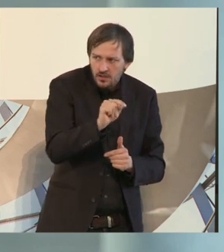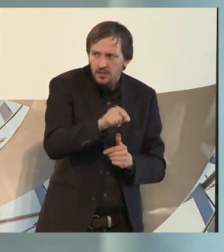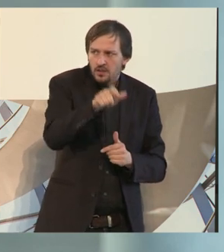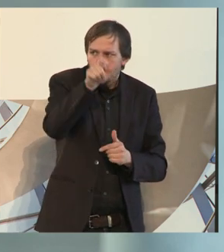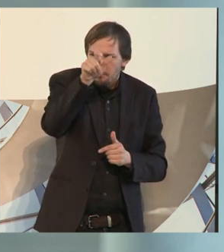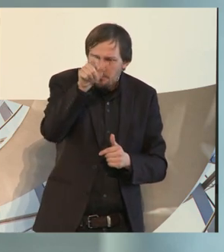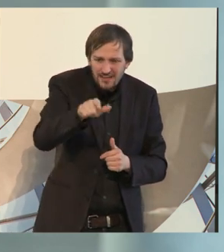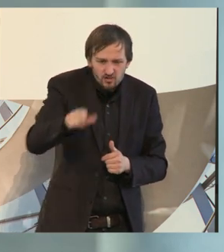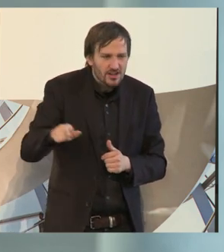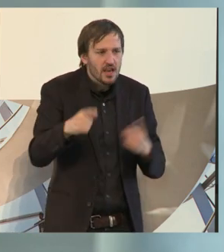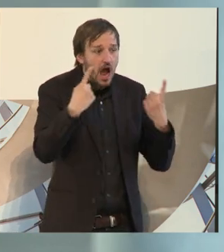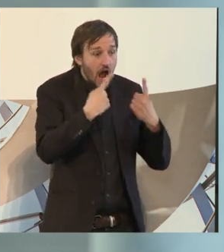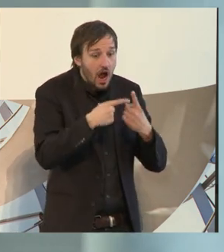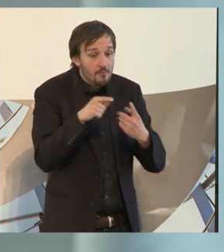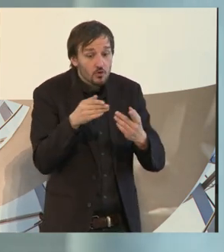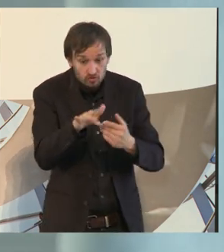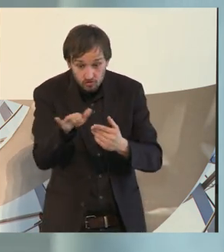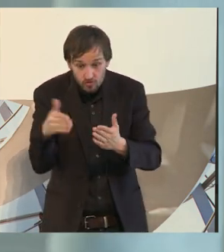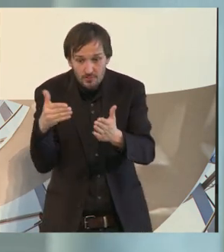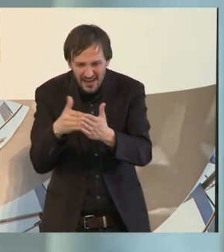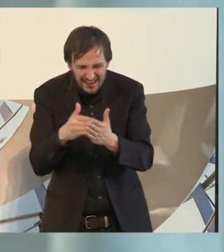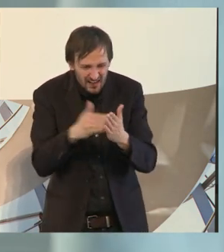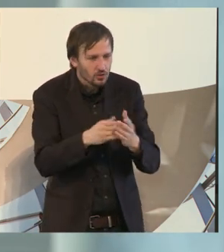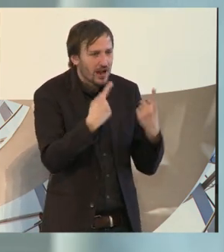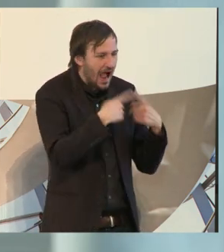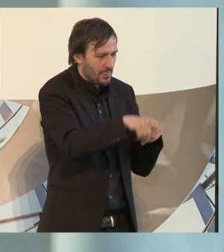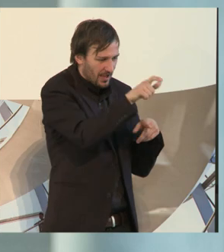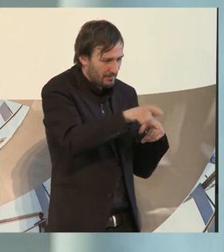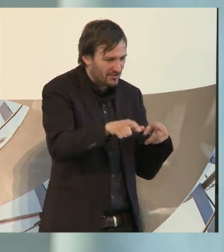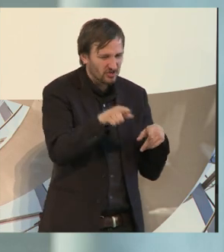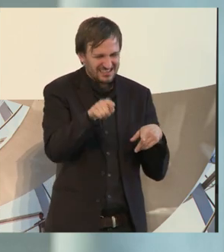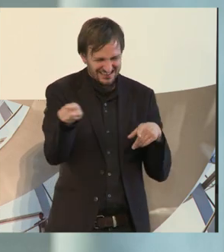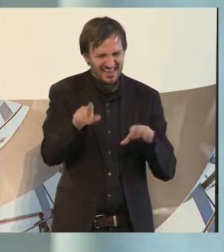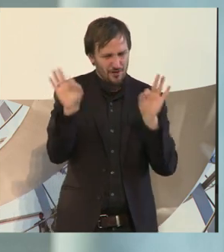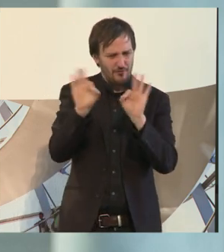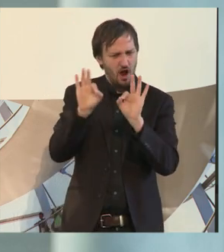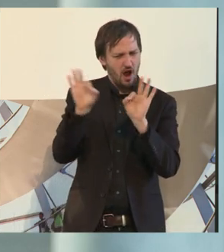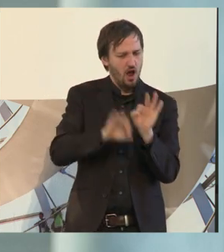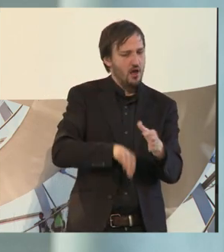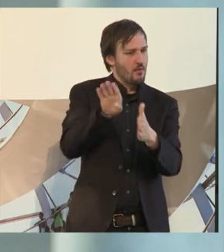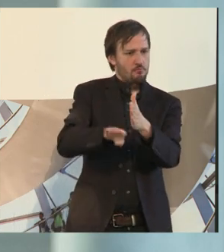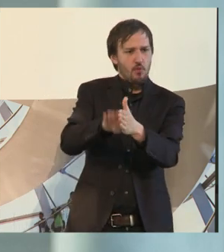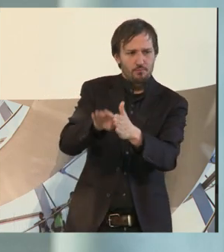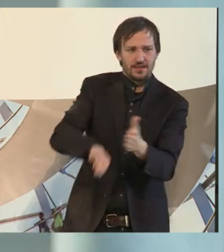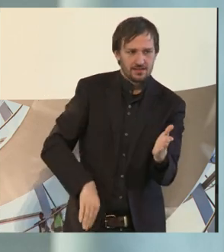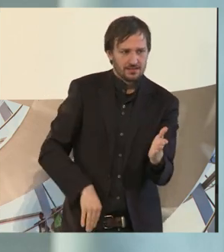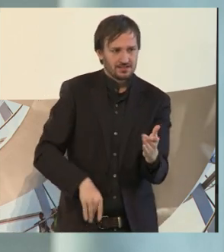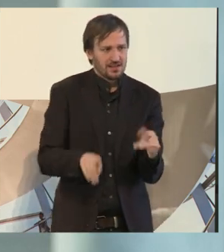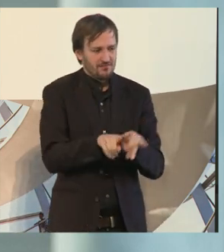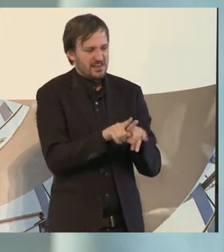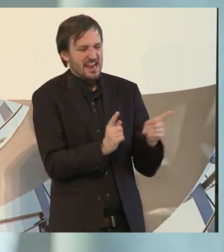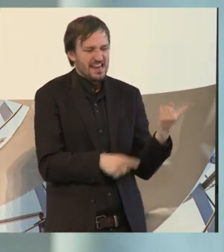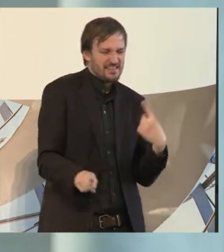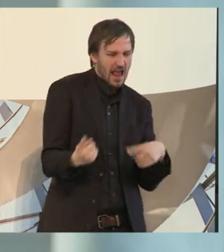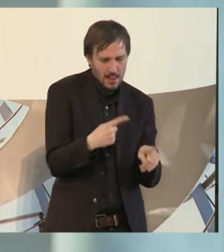Menschen, von Mopping, quasi Mopping bedroht. Und zwar ganz hinterhältigerweise,